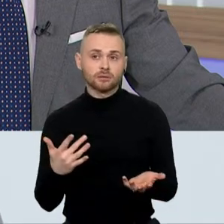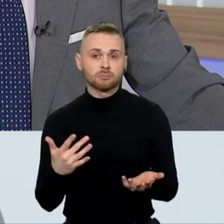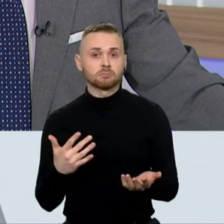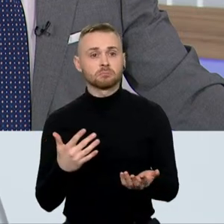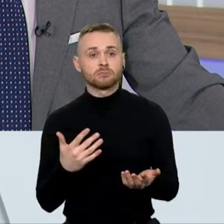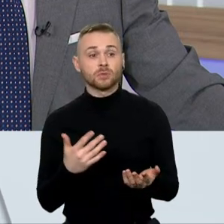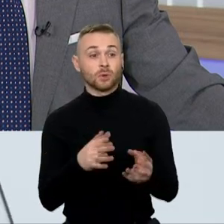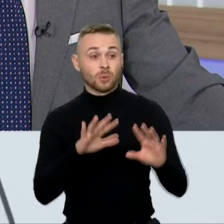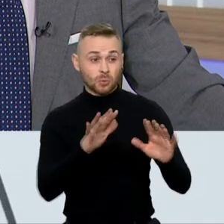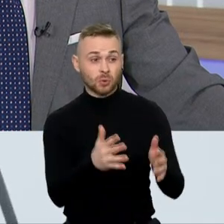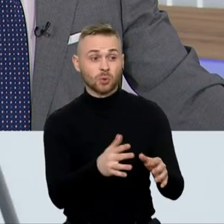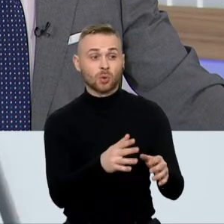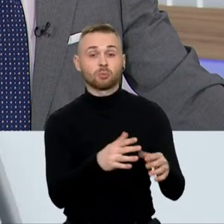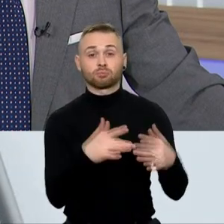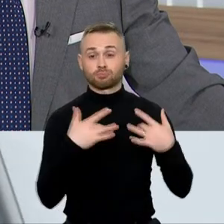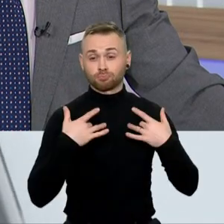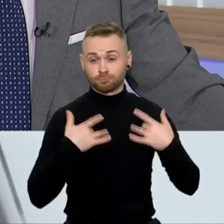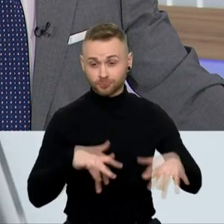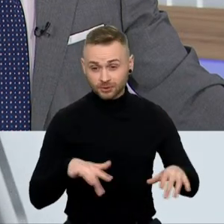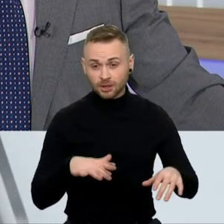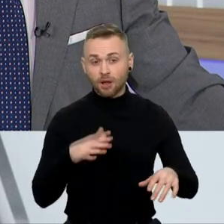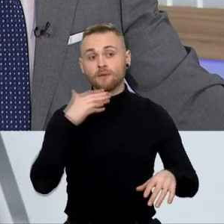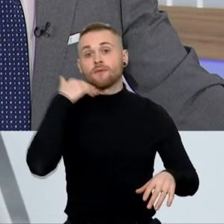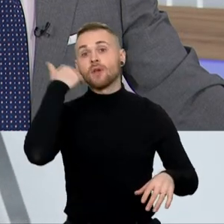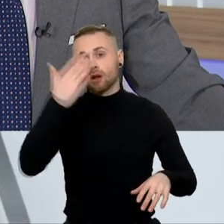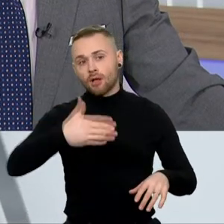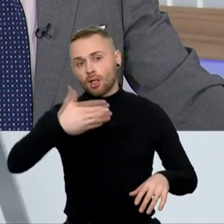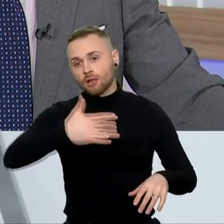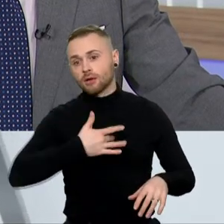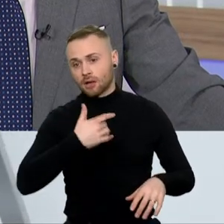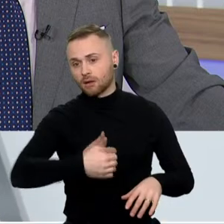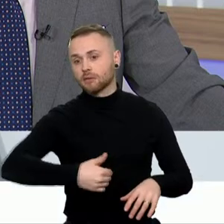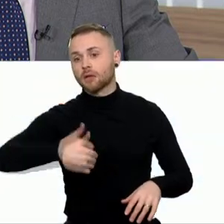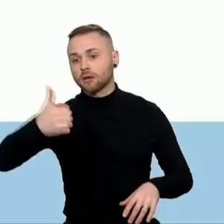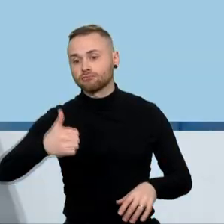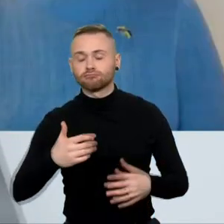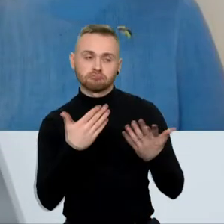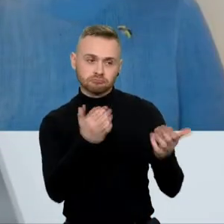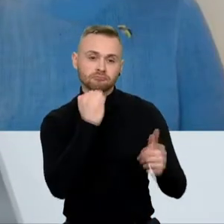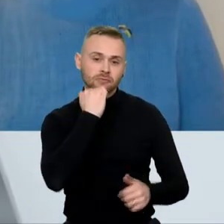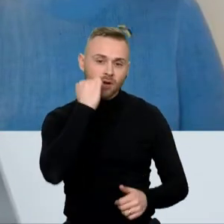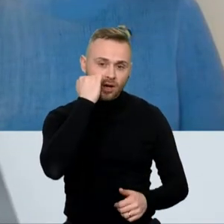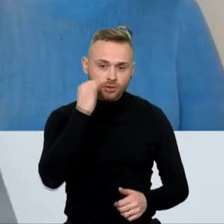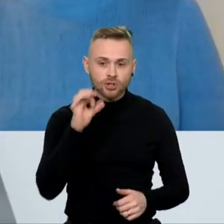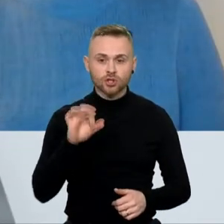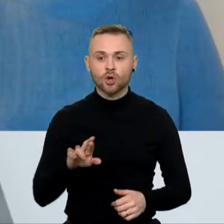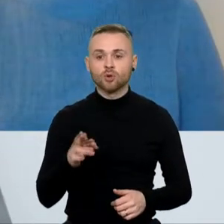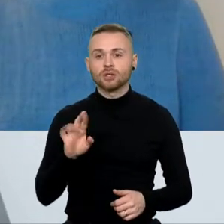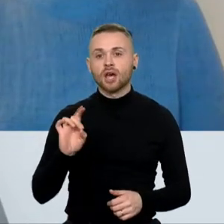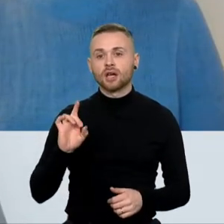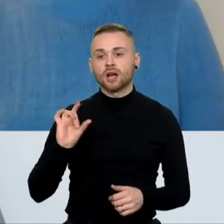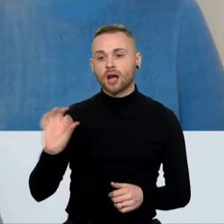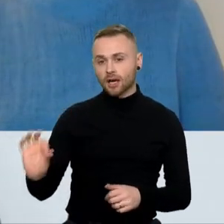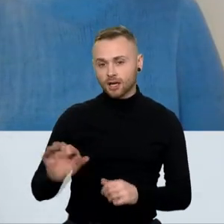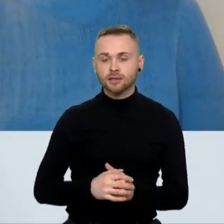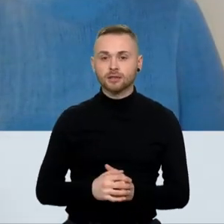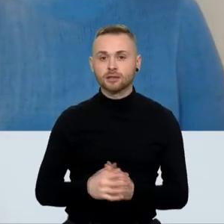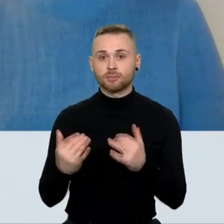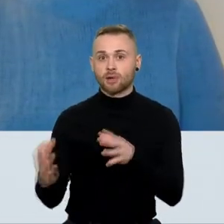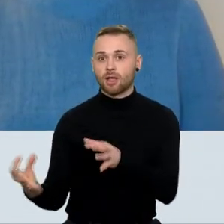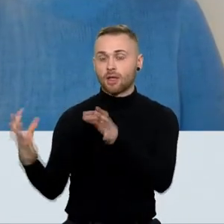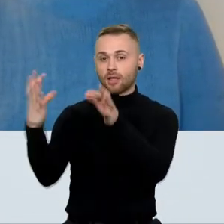strateginiai perspektyvui daro ir geriau. Načiu už atsakymus. Paulių Saudorgas, konservatorių Seimo vicepirmininkas. Prie mūsų